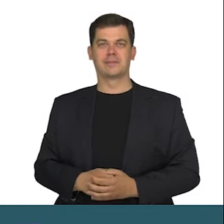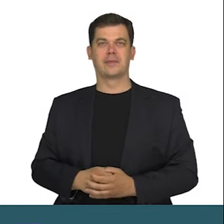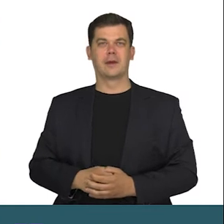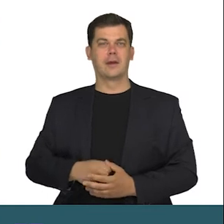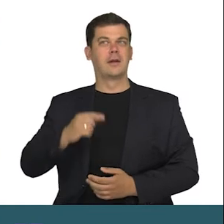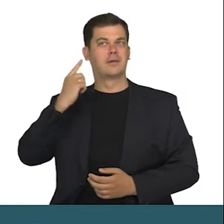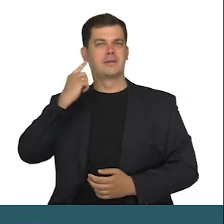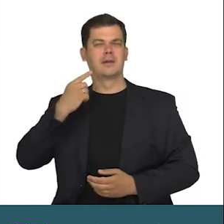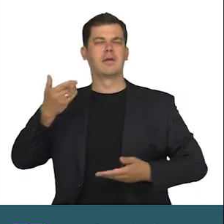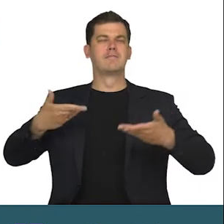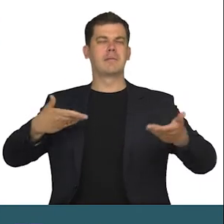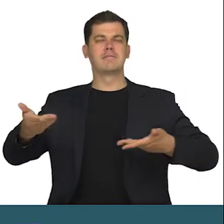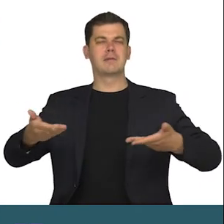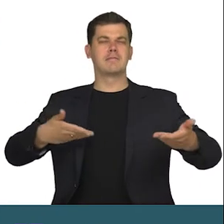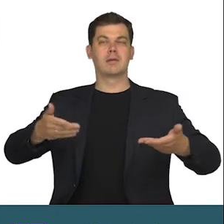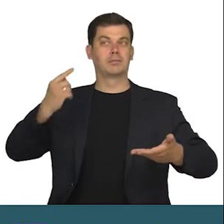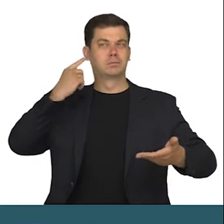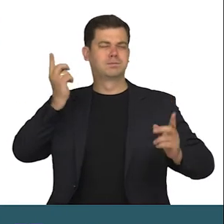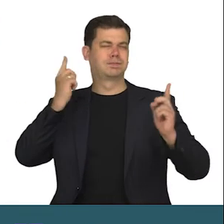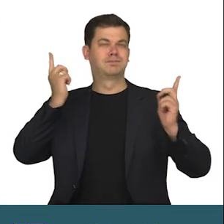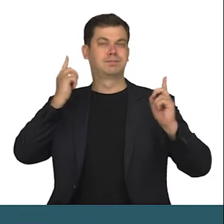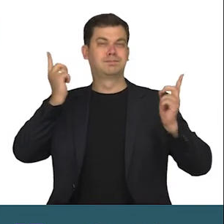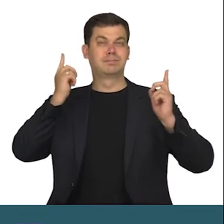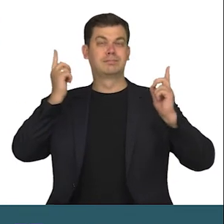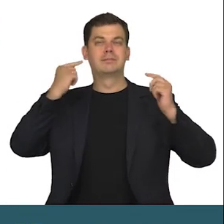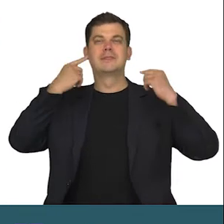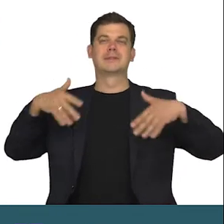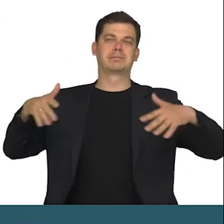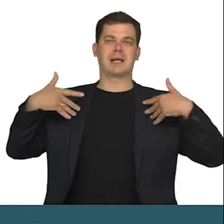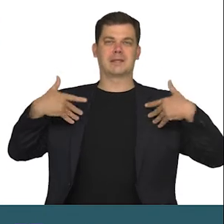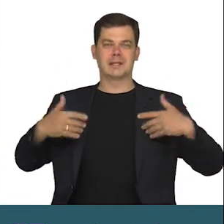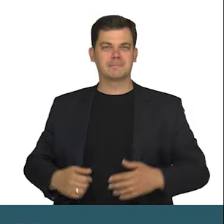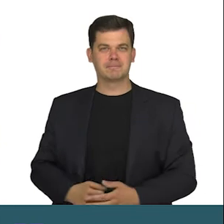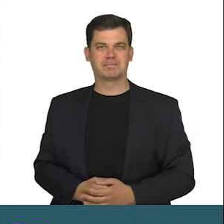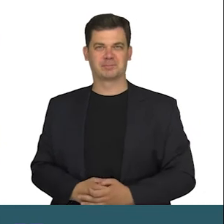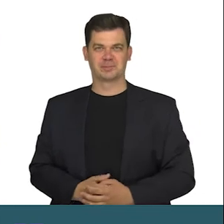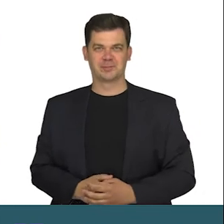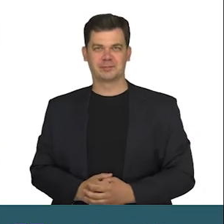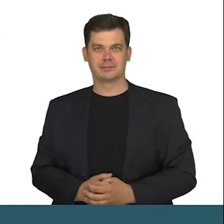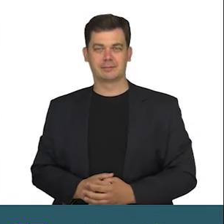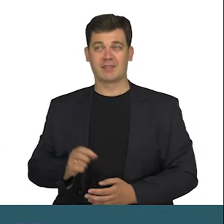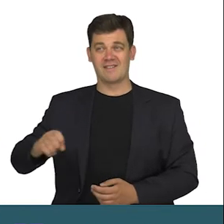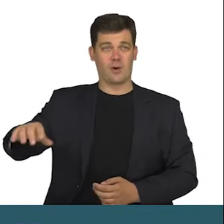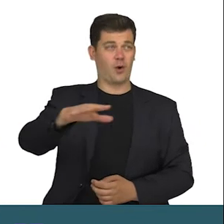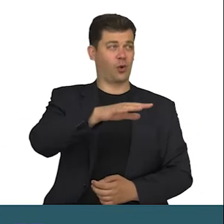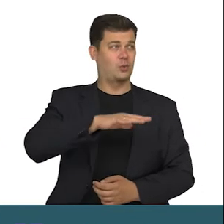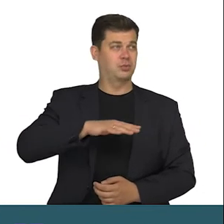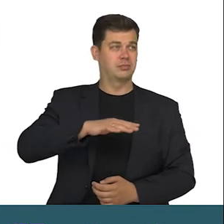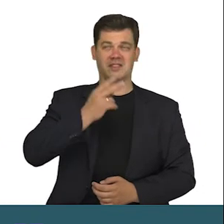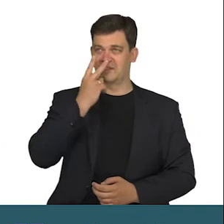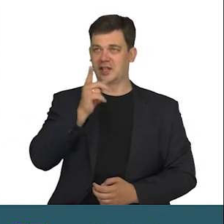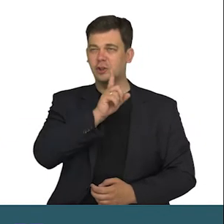Nadając rytm bębenkom podczas spaceru. Wokół widać ciszę.